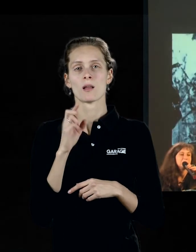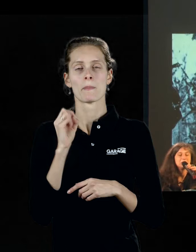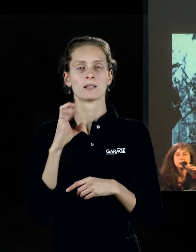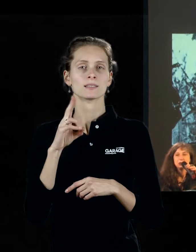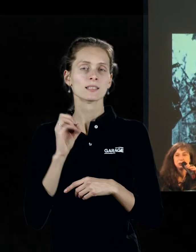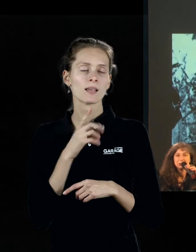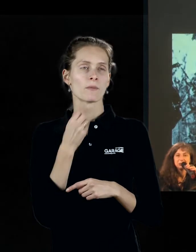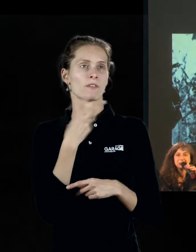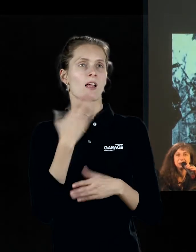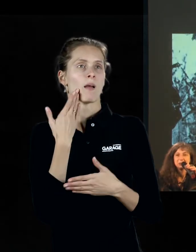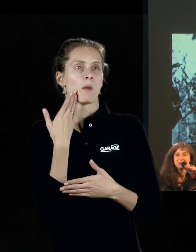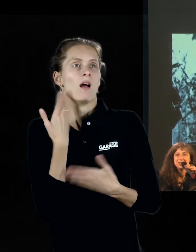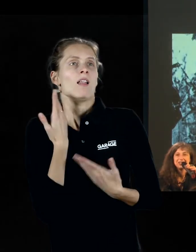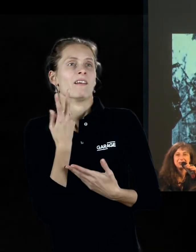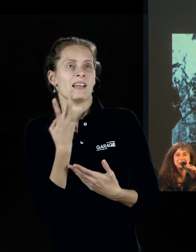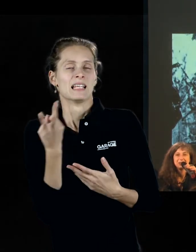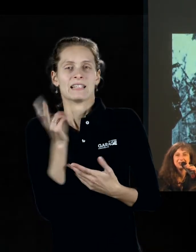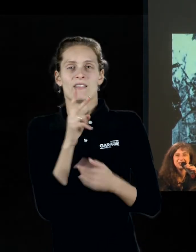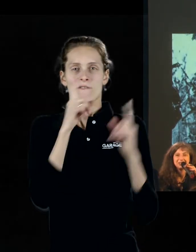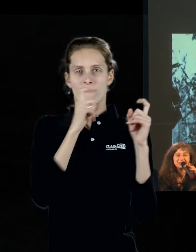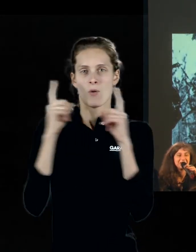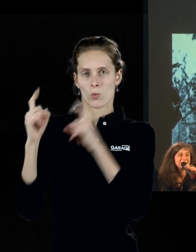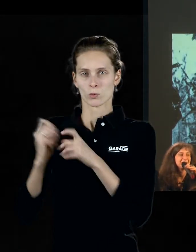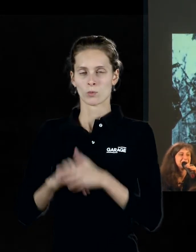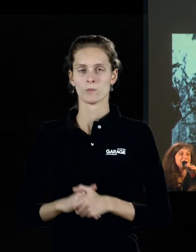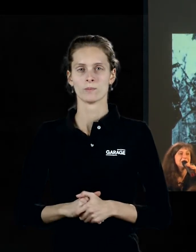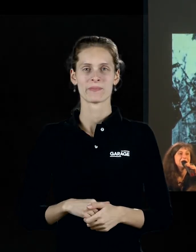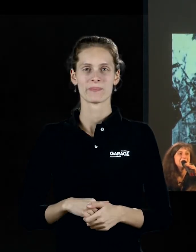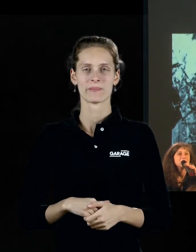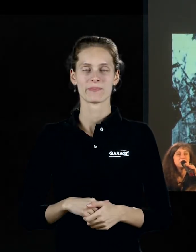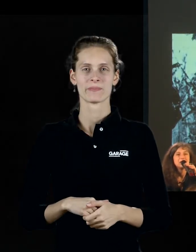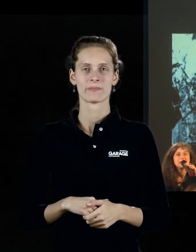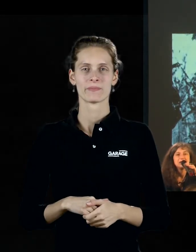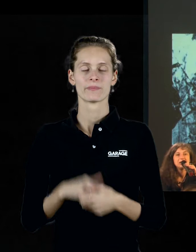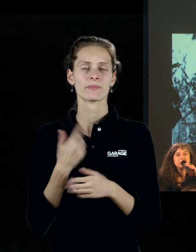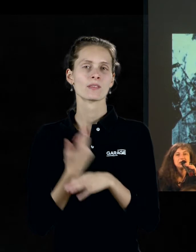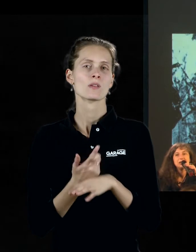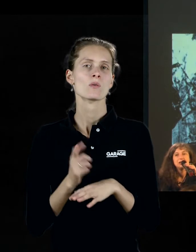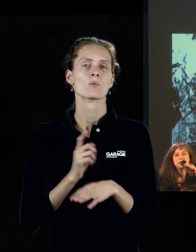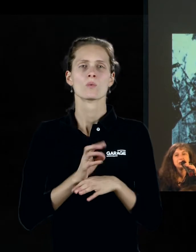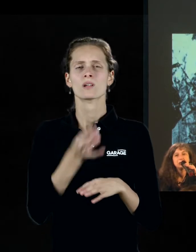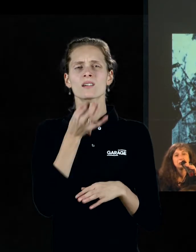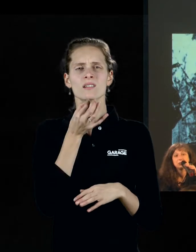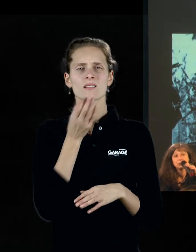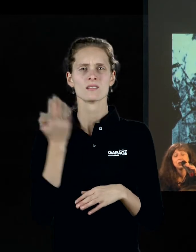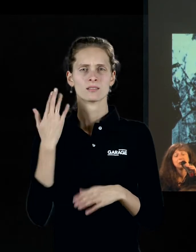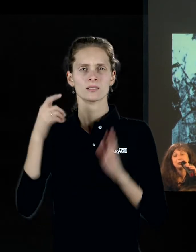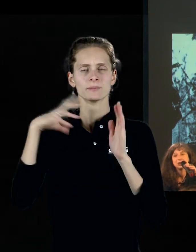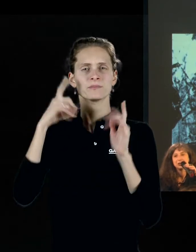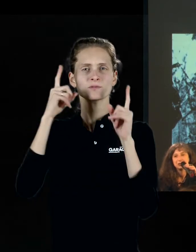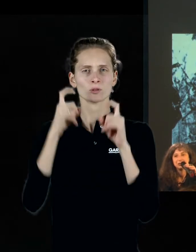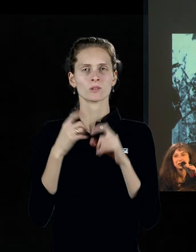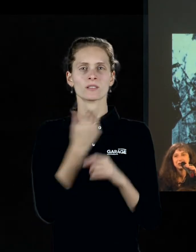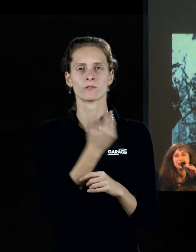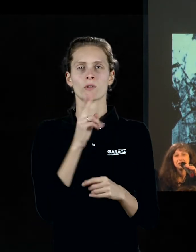Баски. Ну и чтобы, в общем, полегче было, два и две фотографии. Очень ранний снимок Клея, где ему лет